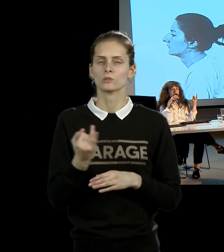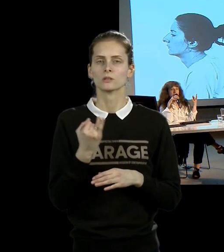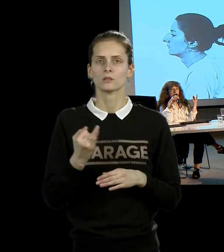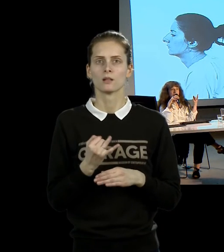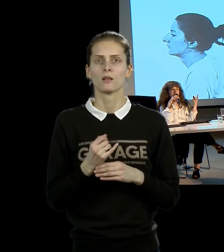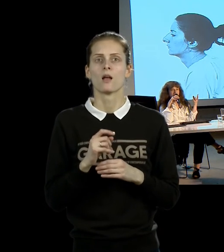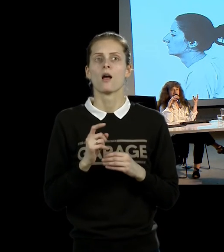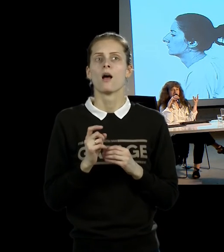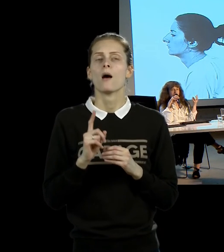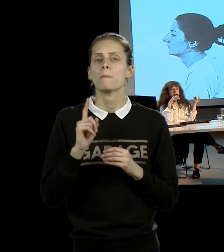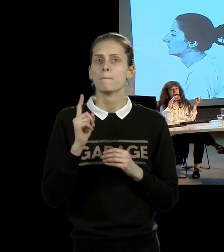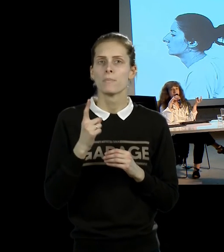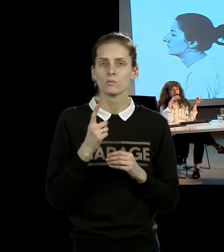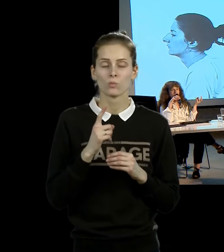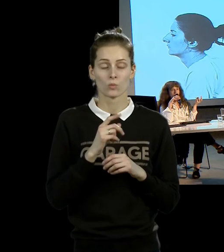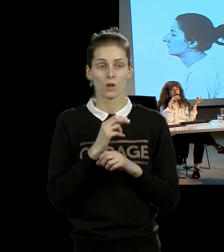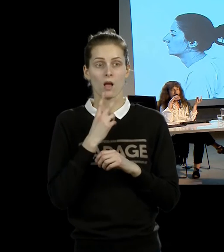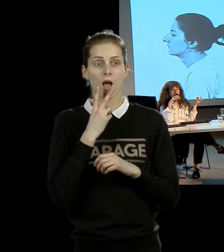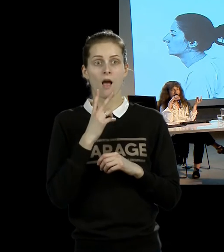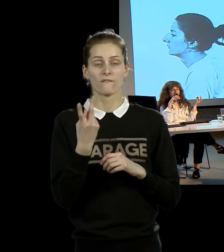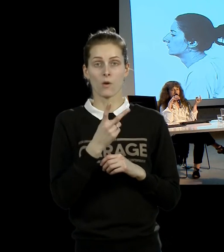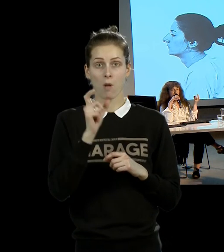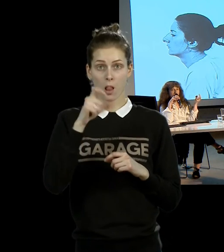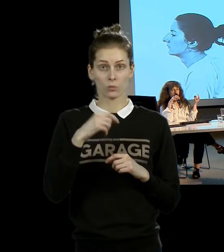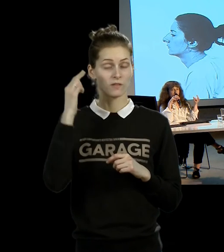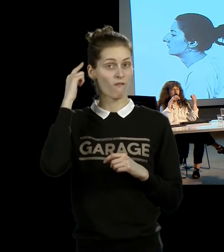прежде всего что не позволяет делать посмотреть друг в другу глаза.